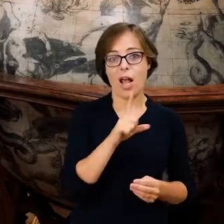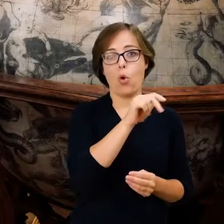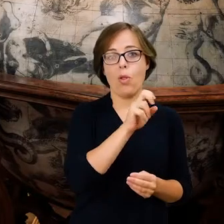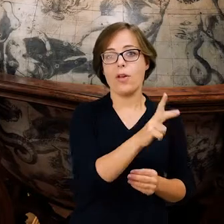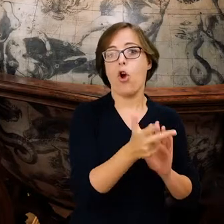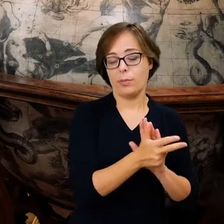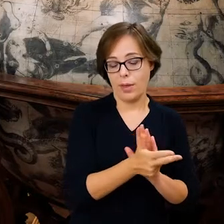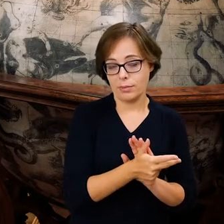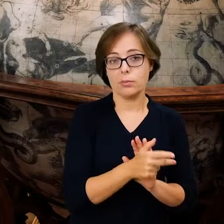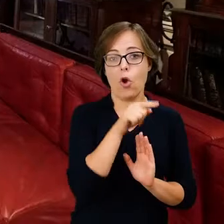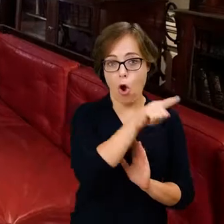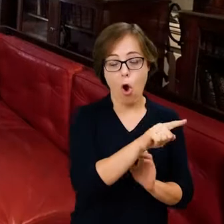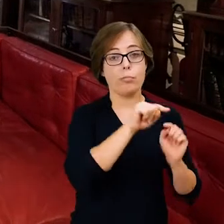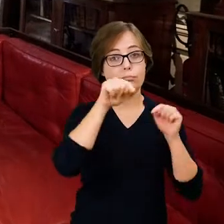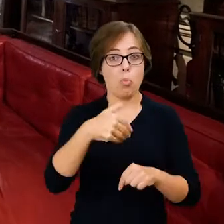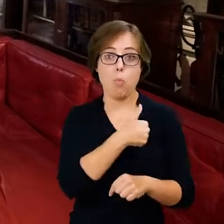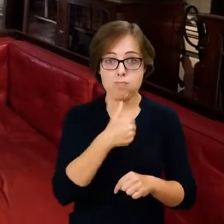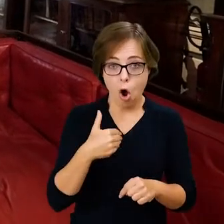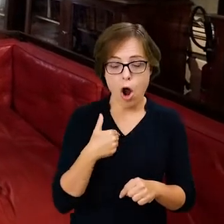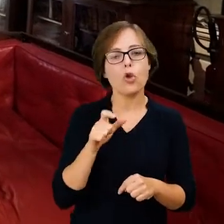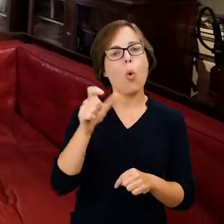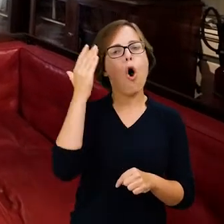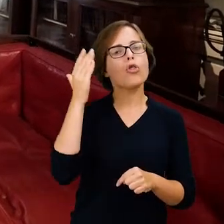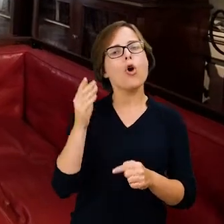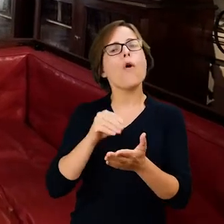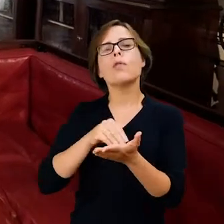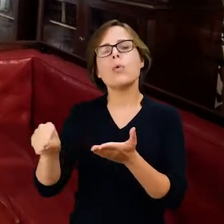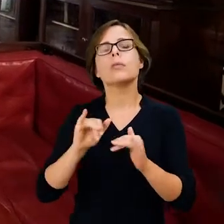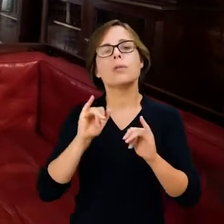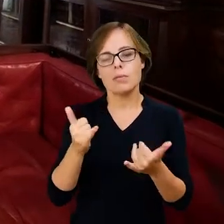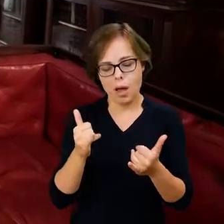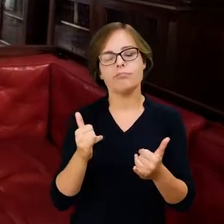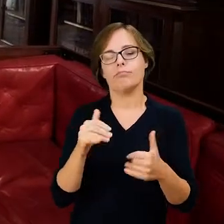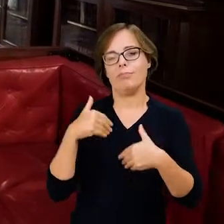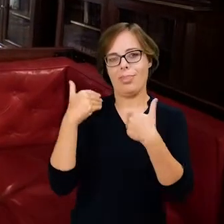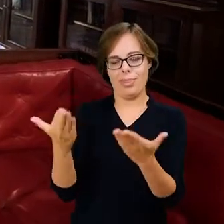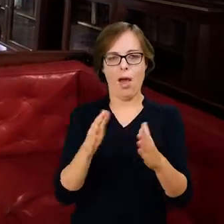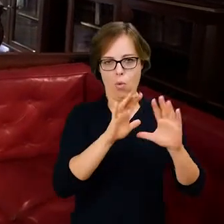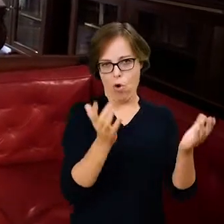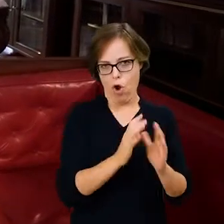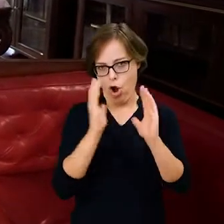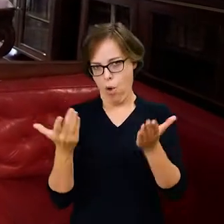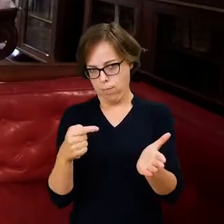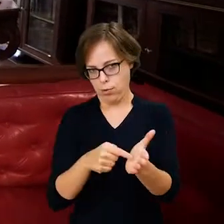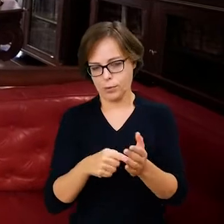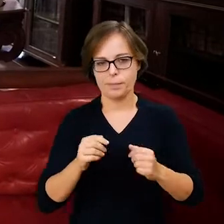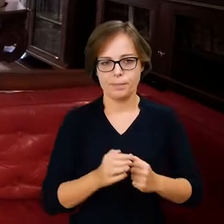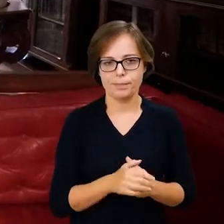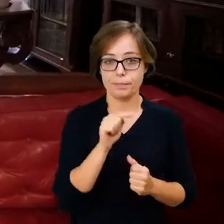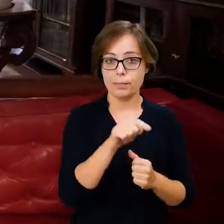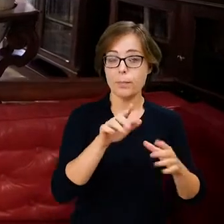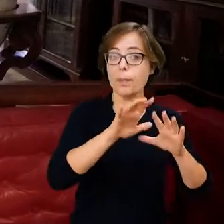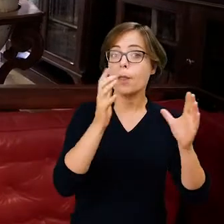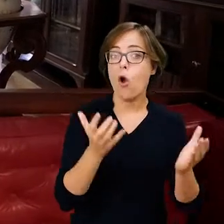I ten przebywając w Polsce jako spłatę długu honorowego właśnie wręczył Michałowi Hieronimowi te dwa cudne globusy.